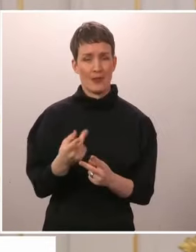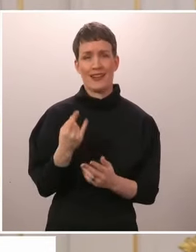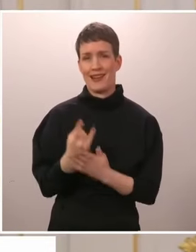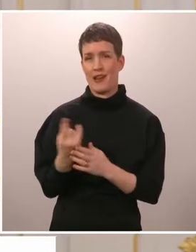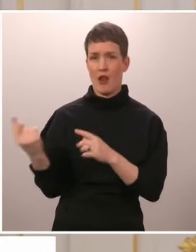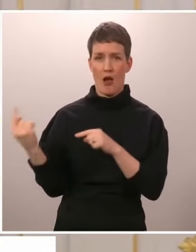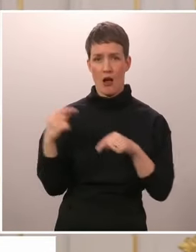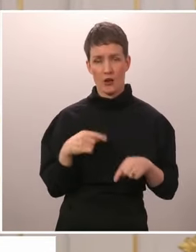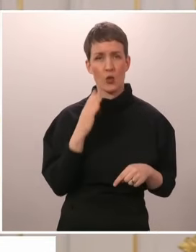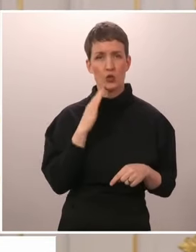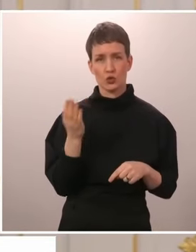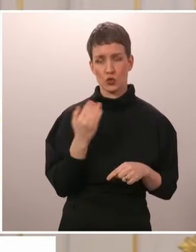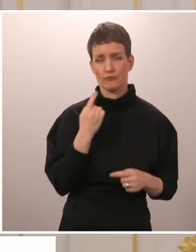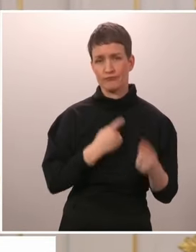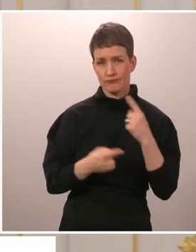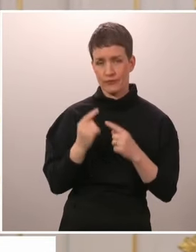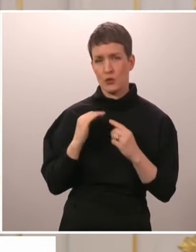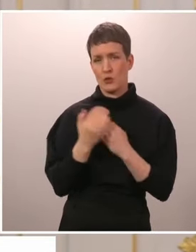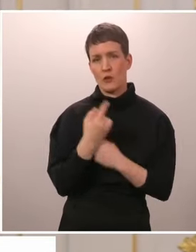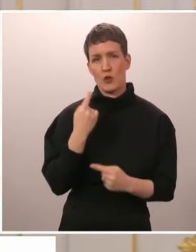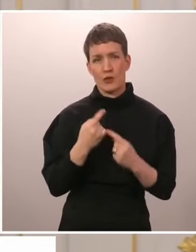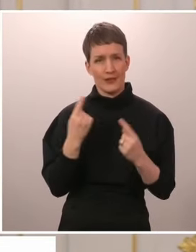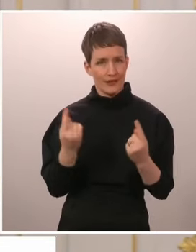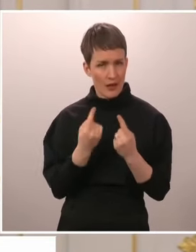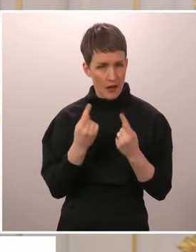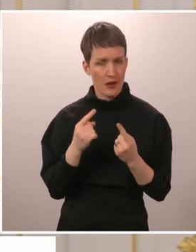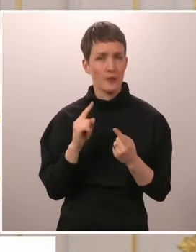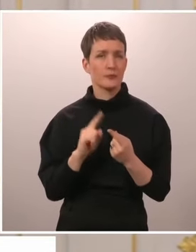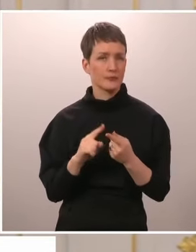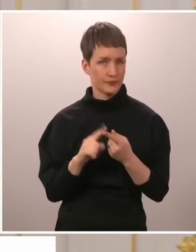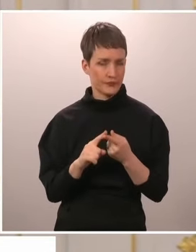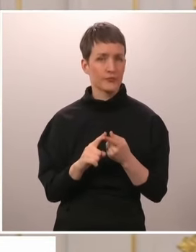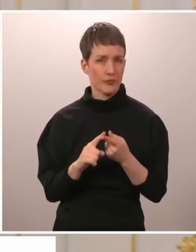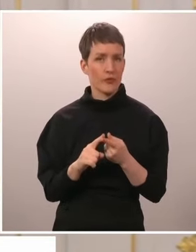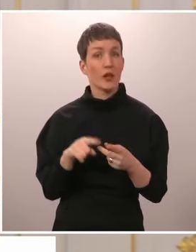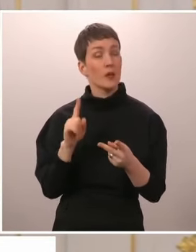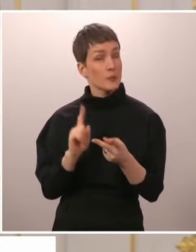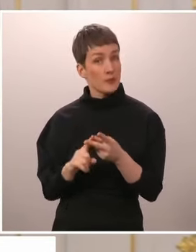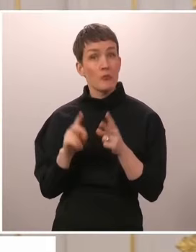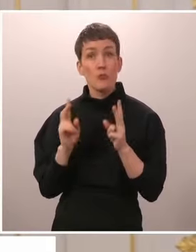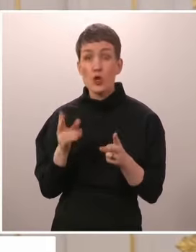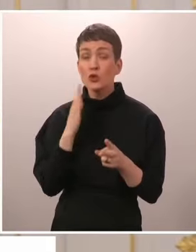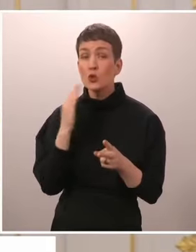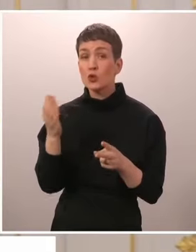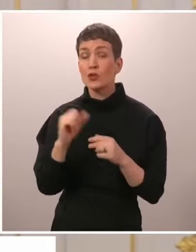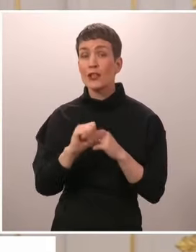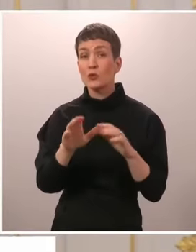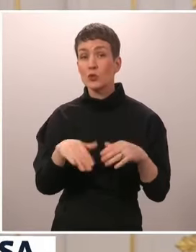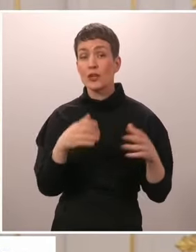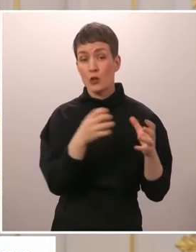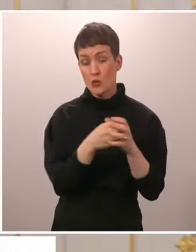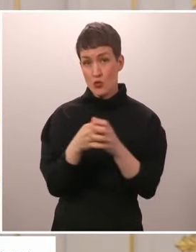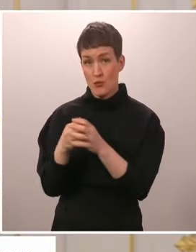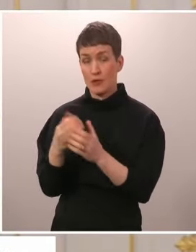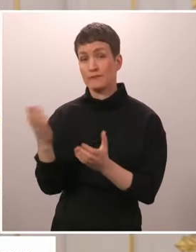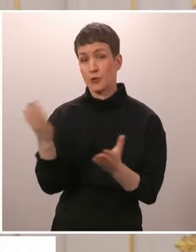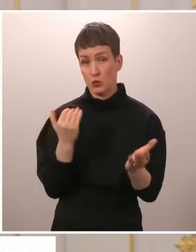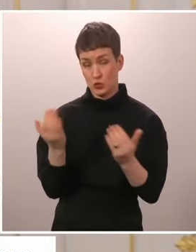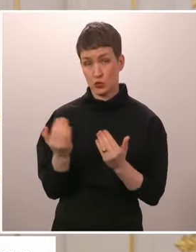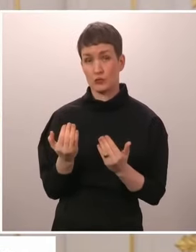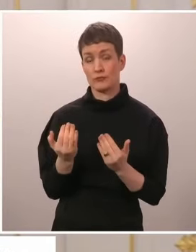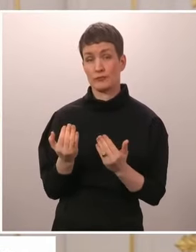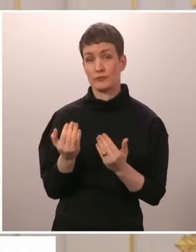keskustelemaan turvallisuuspoliittisesta tilanteesta, ja tulen myös kutsumaan eduskuntaryhmät erikseen